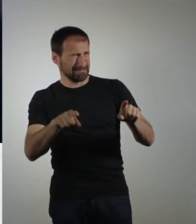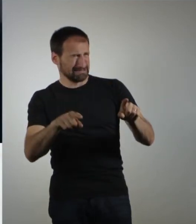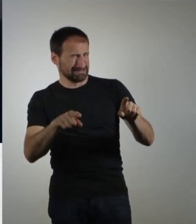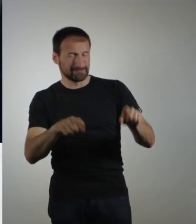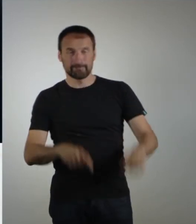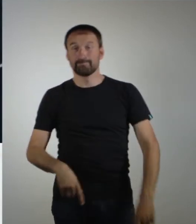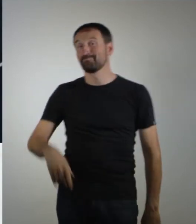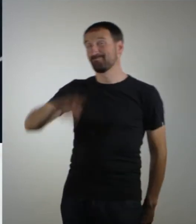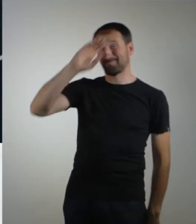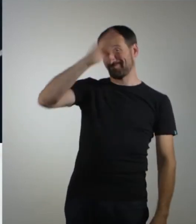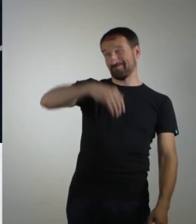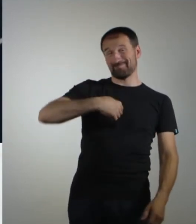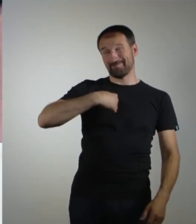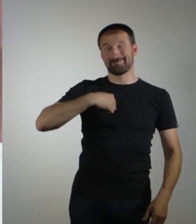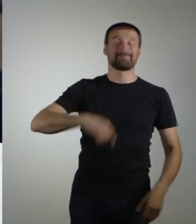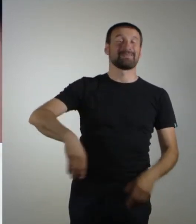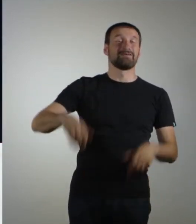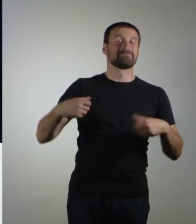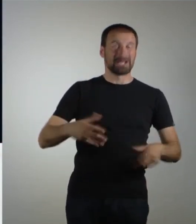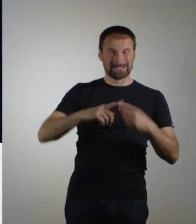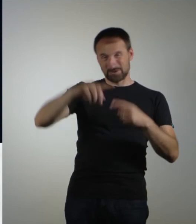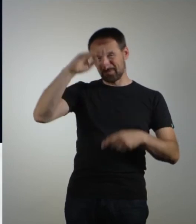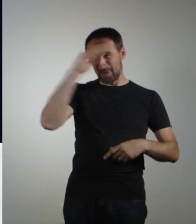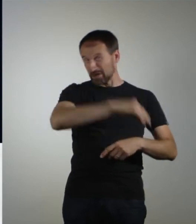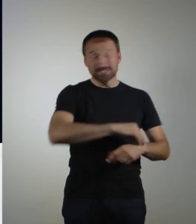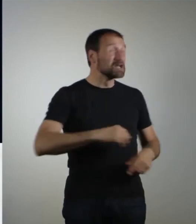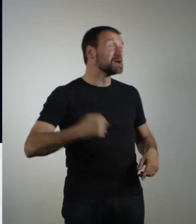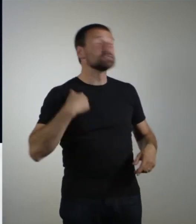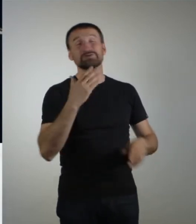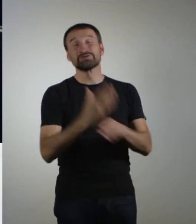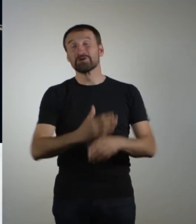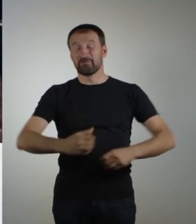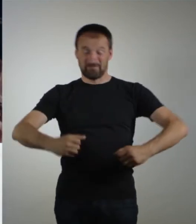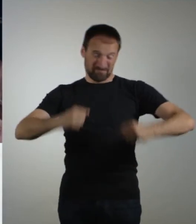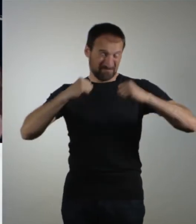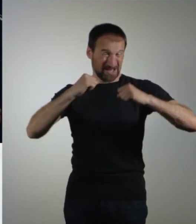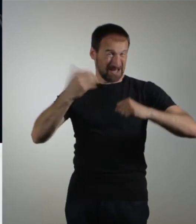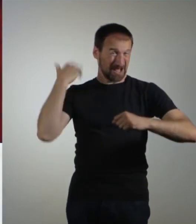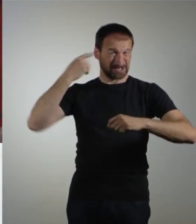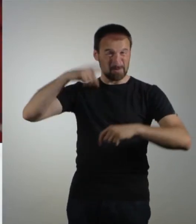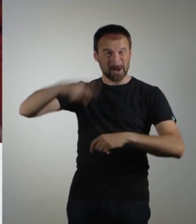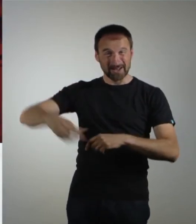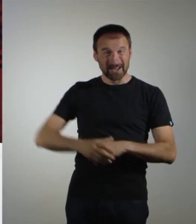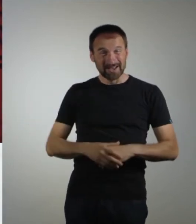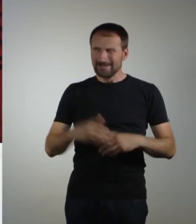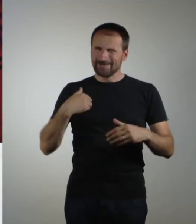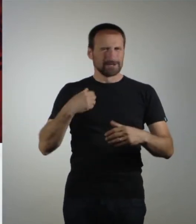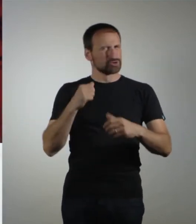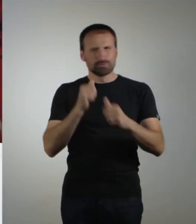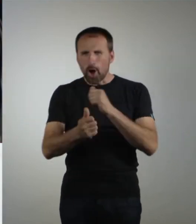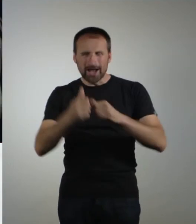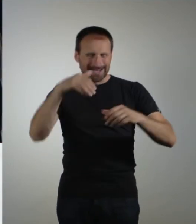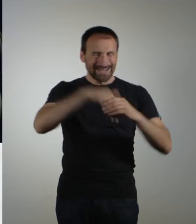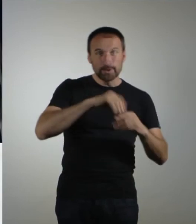Wir sind Basti und Bautz. Und wir sind ganz schön fett geworden die letzten Monate. Wir machen Sportarten für drinnen und draußen, um unsere Funde